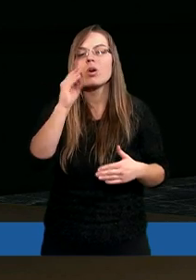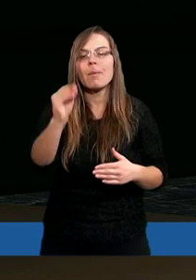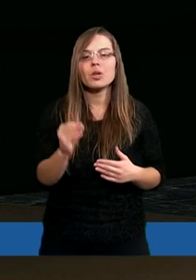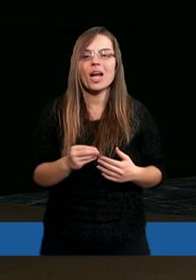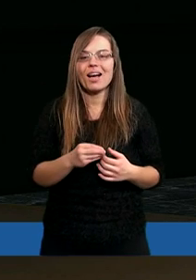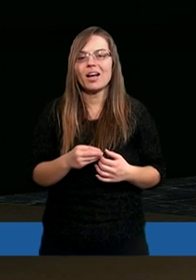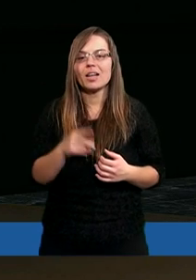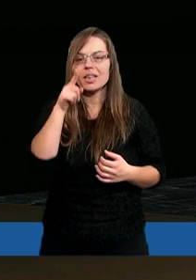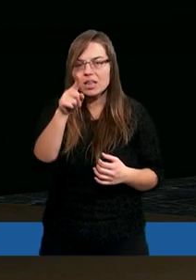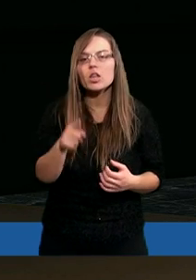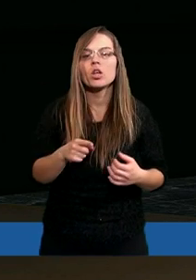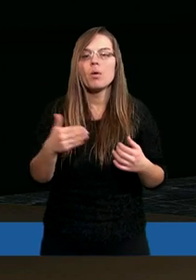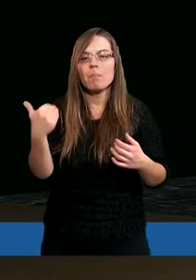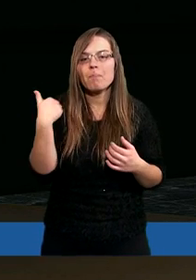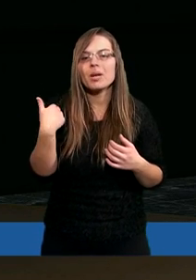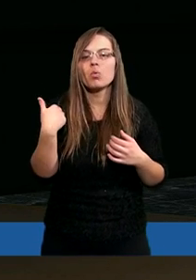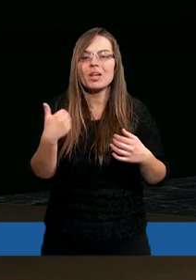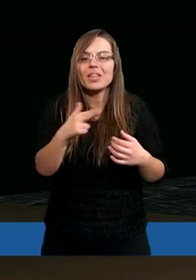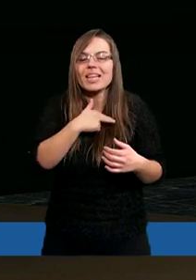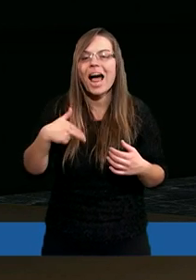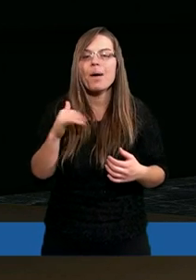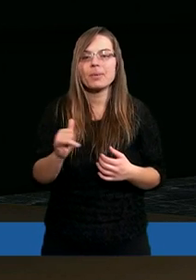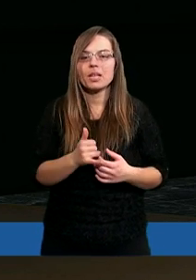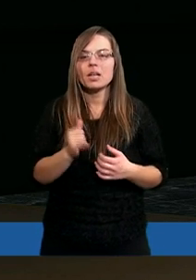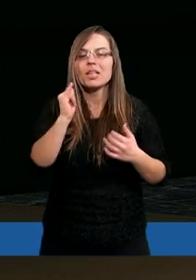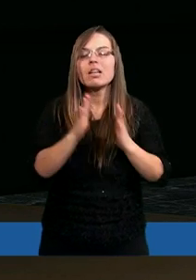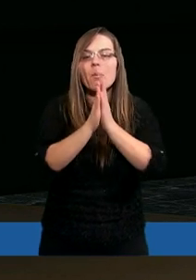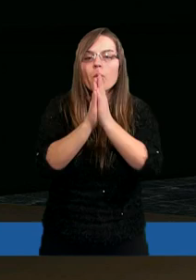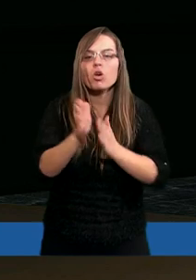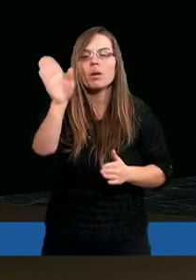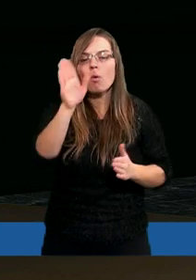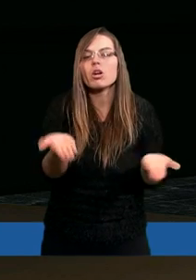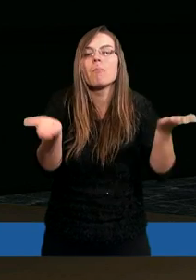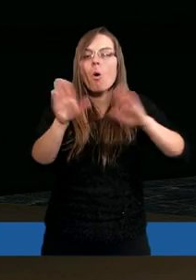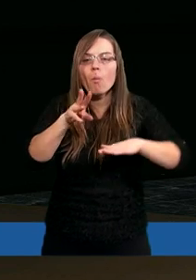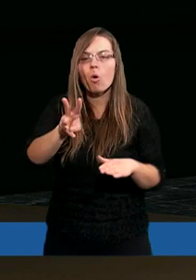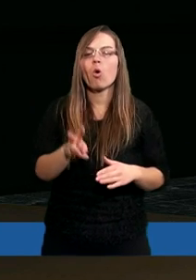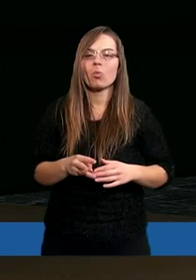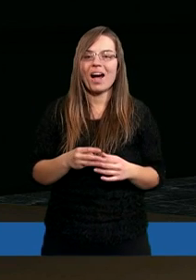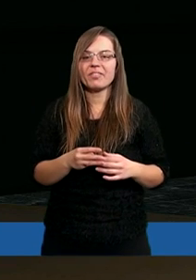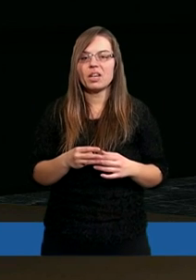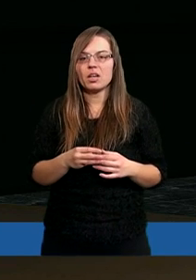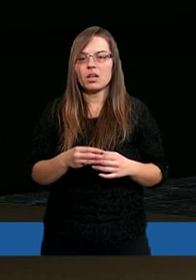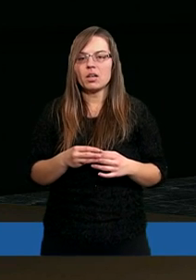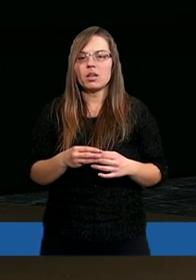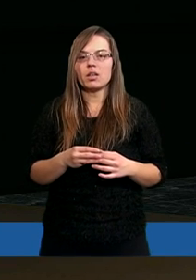Dziękujemy, że Ty wiesz, jaki będzie koniec i prosimy, Boże, pobłogosław,